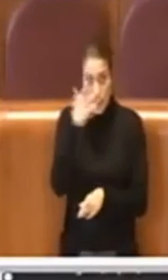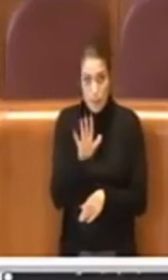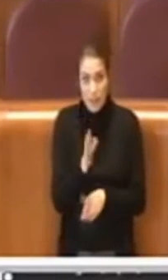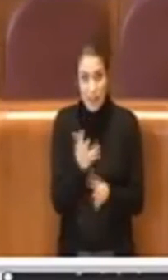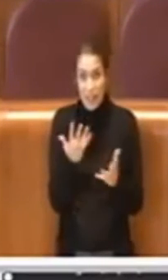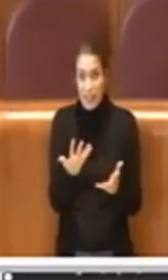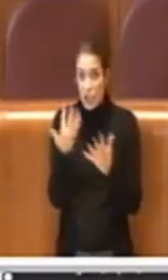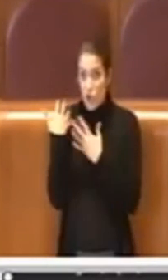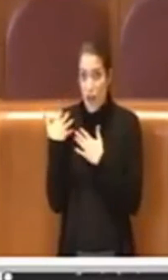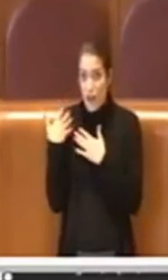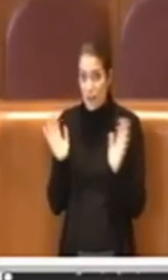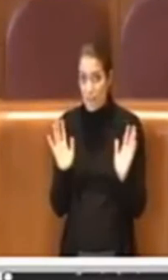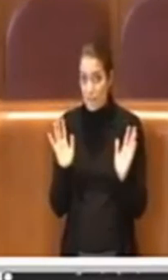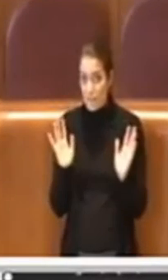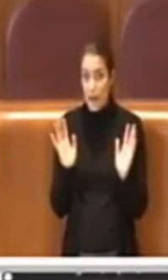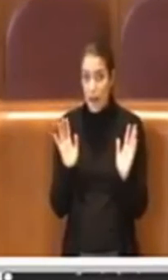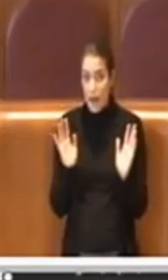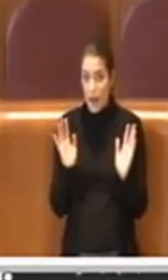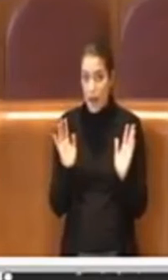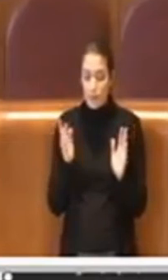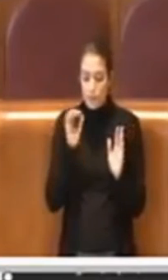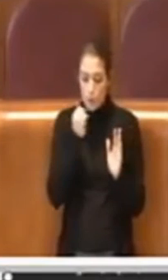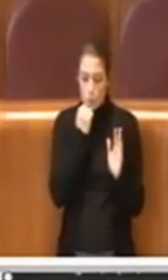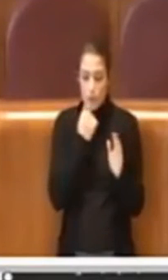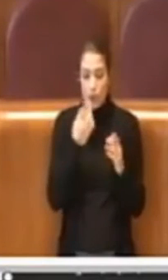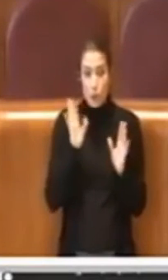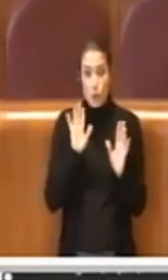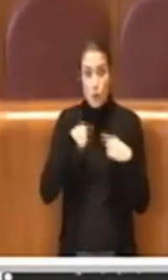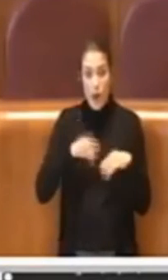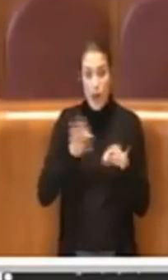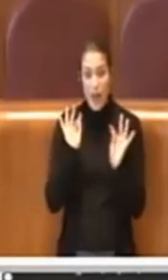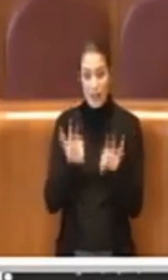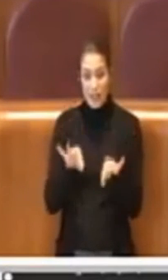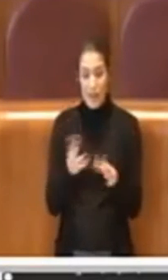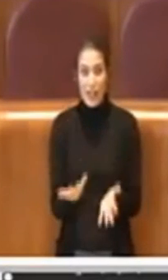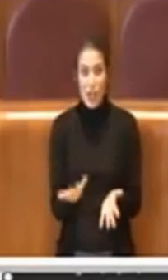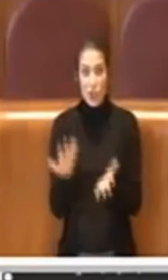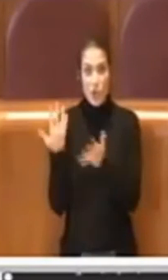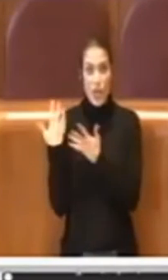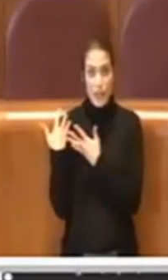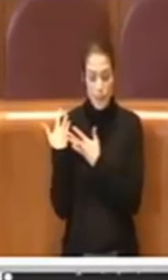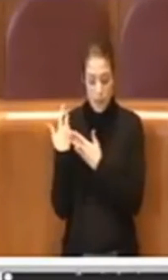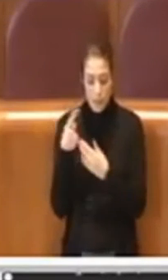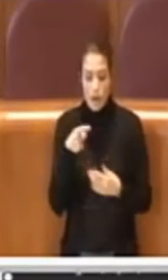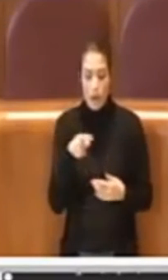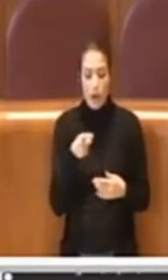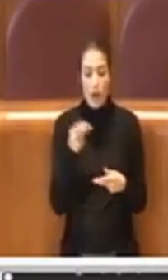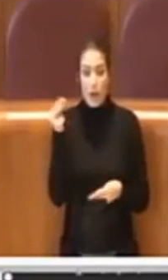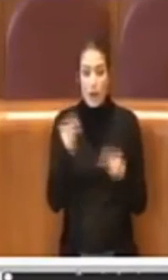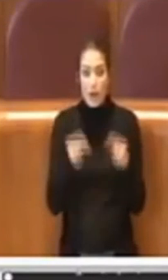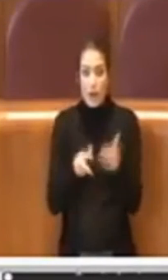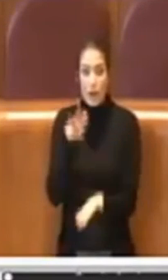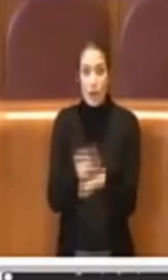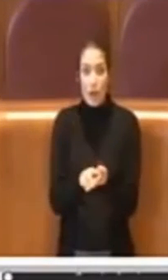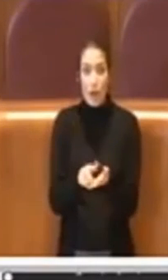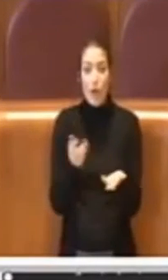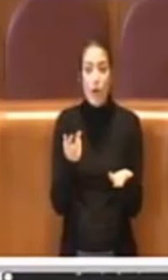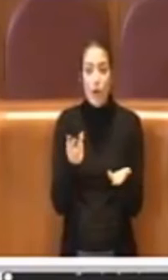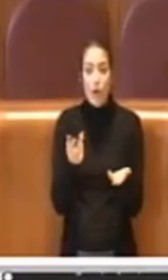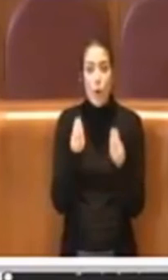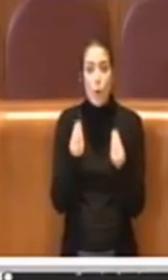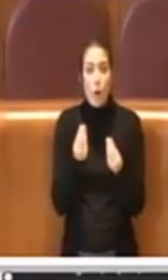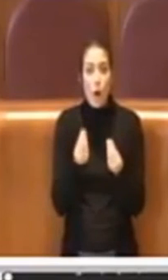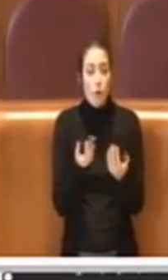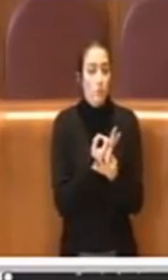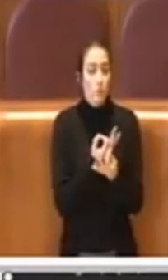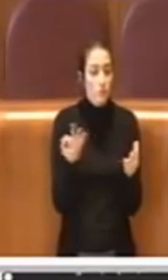precedenti il nostro arrivo il ritardo dell'approvazione dei bilanci era quando andava bene erano tre